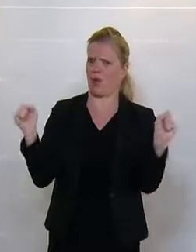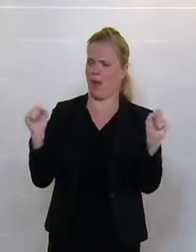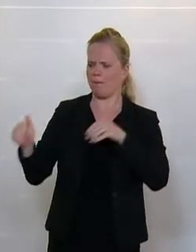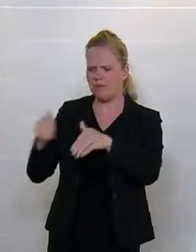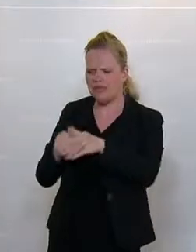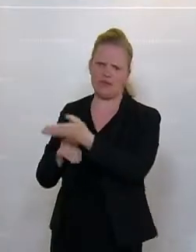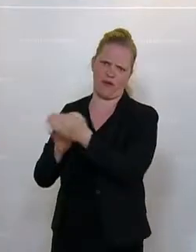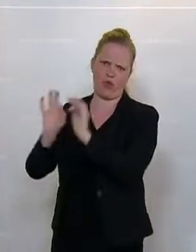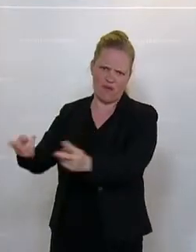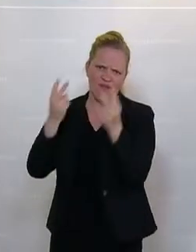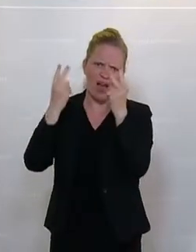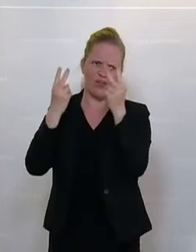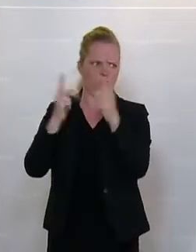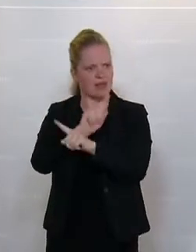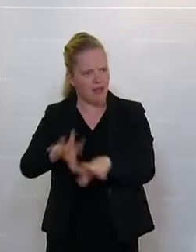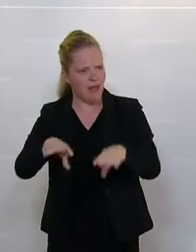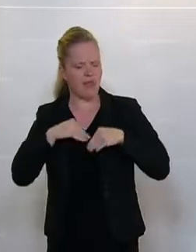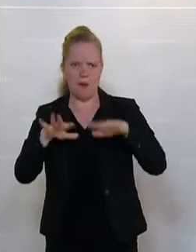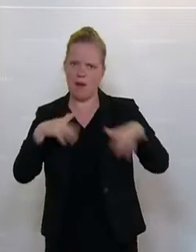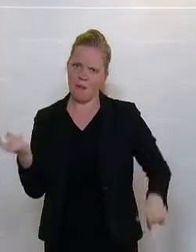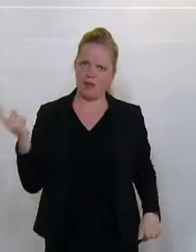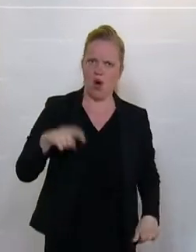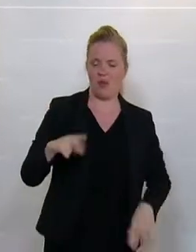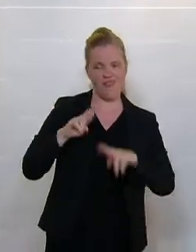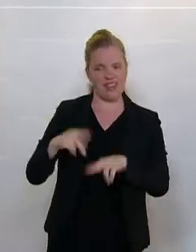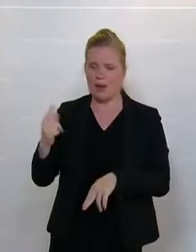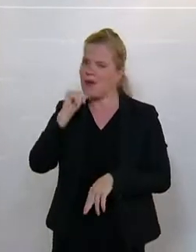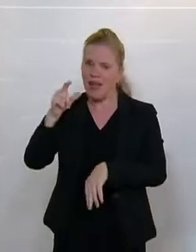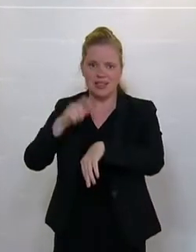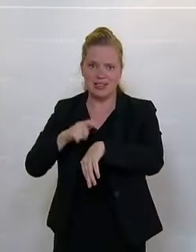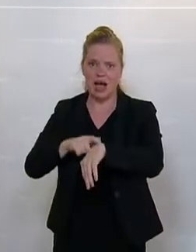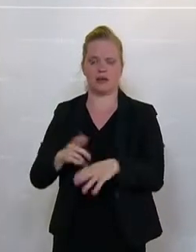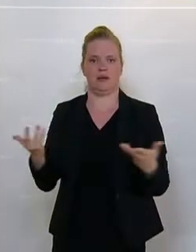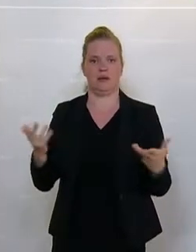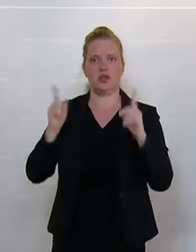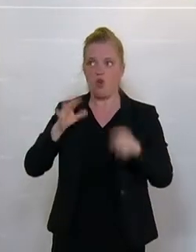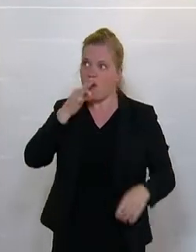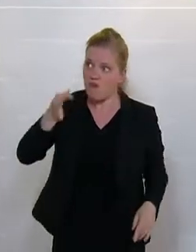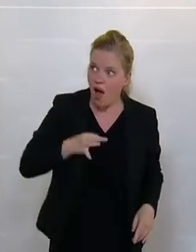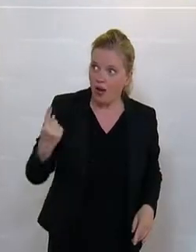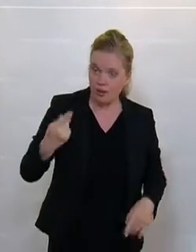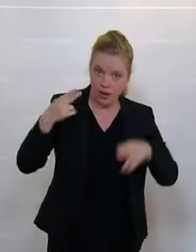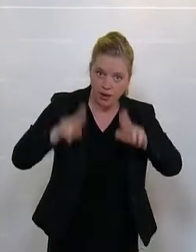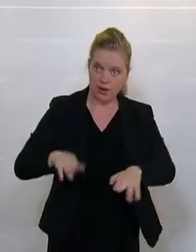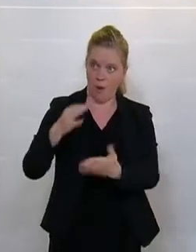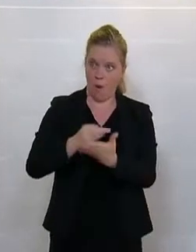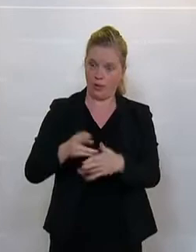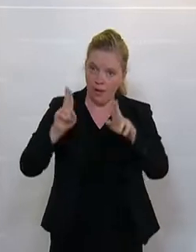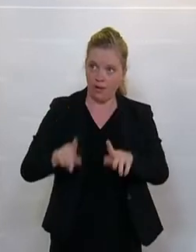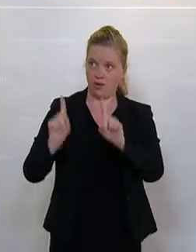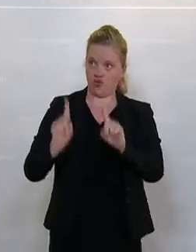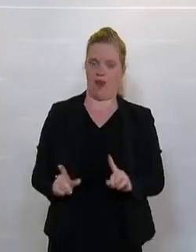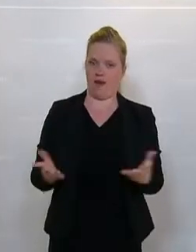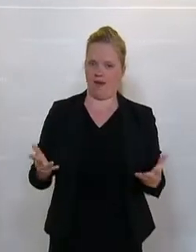wert sein, dass er sich Zeit fürs Parlament nimmt. Und wenn er nicht Zeit hat, dann sollte er sich fragen, ob er auf dem richtigen Ort und an der richtigen Ort und Stelle ist,